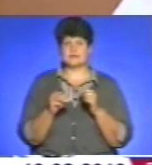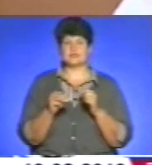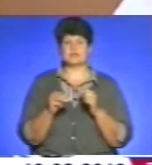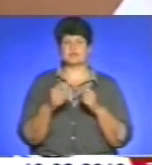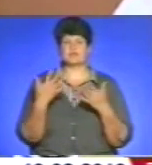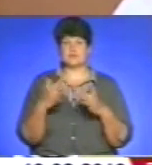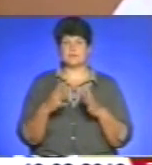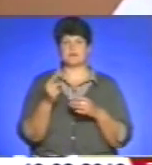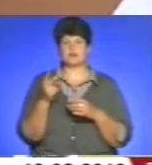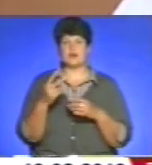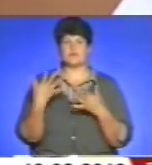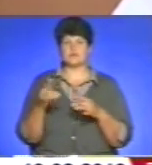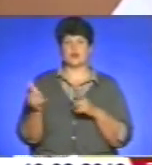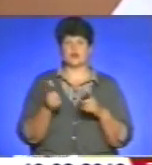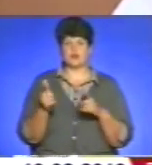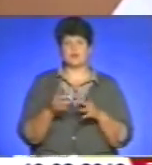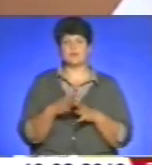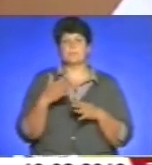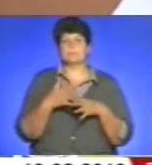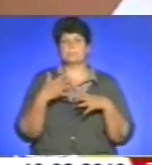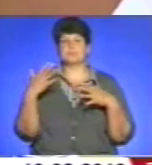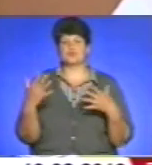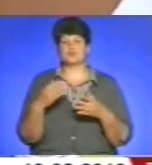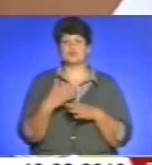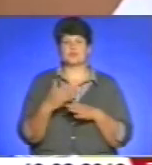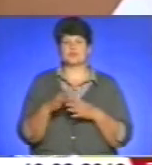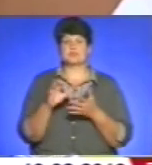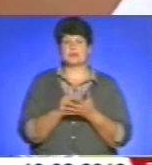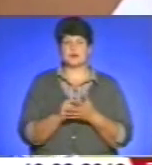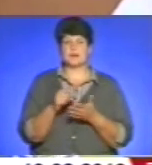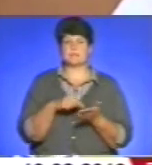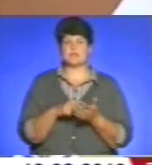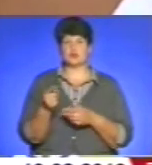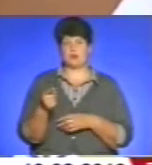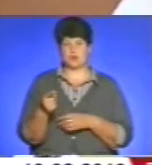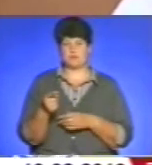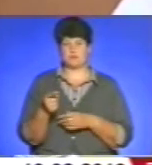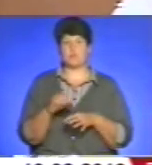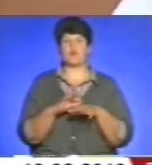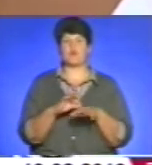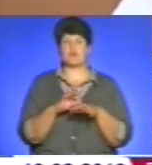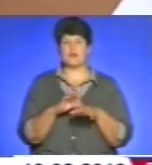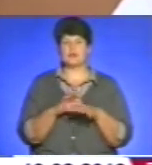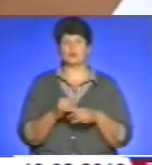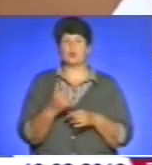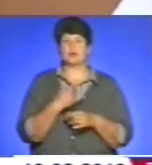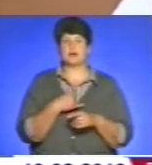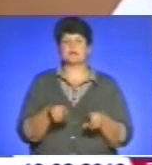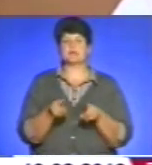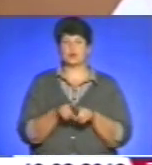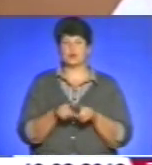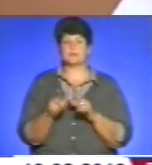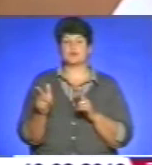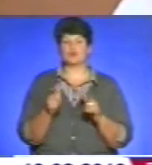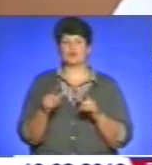фонду вже готові. Леву участку займає місто Тернопіль. Проведено в нас також підготовку